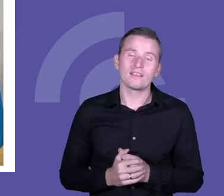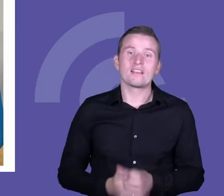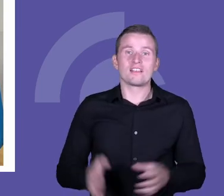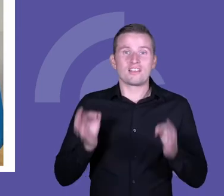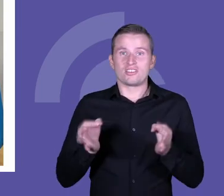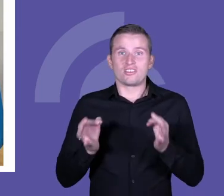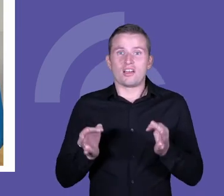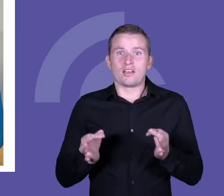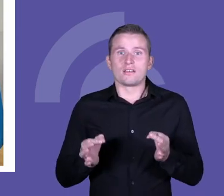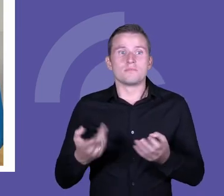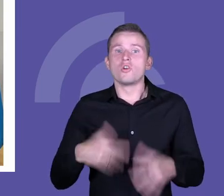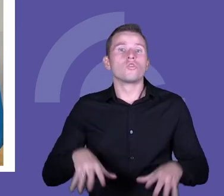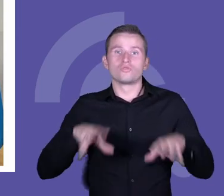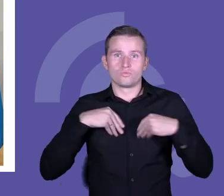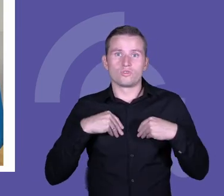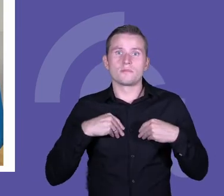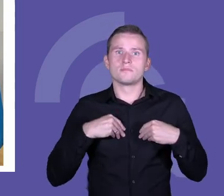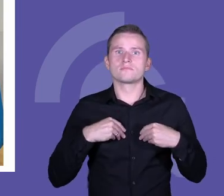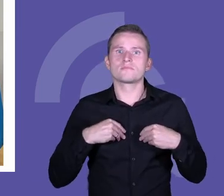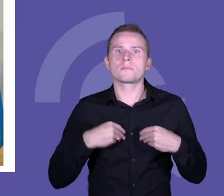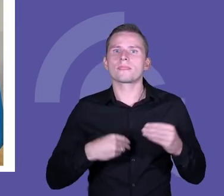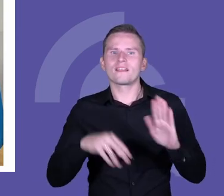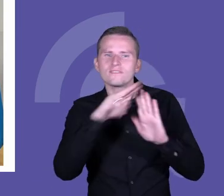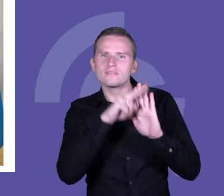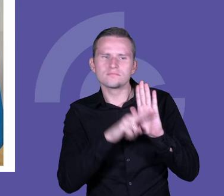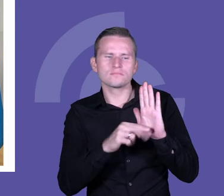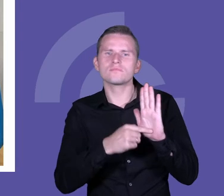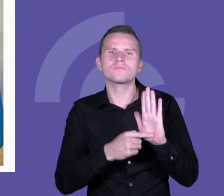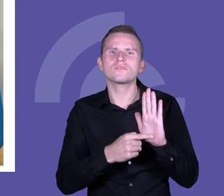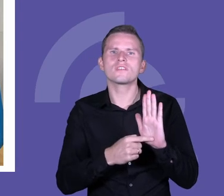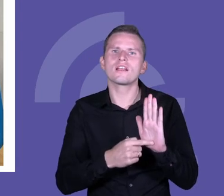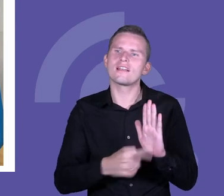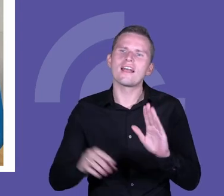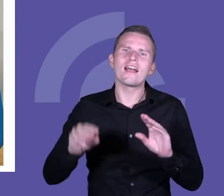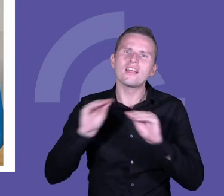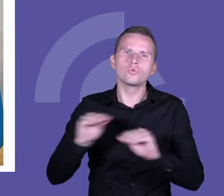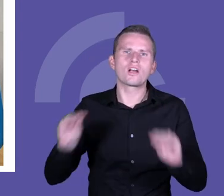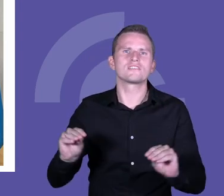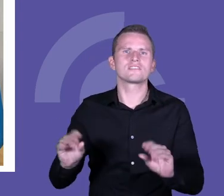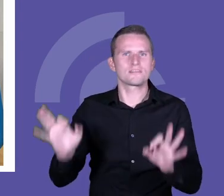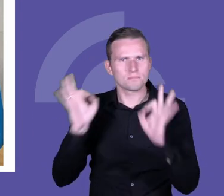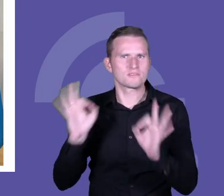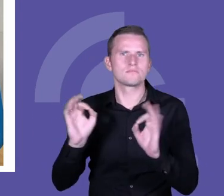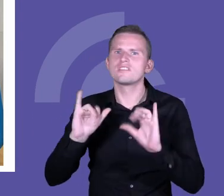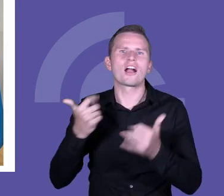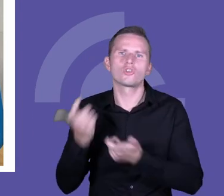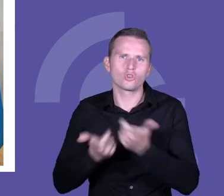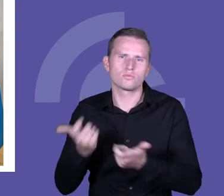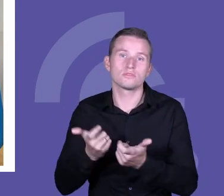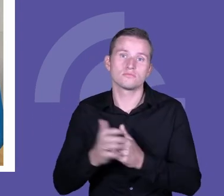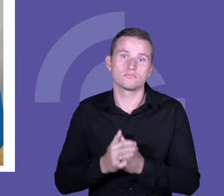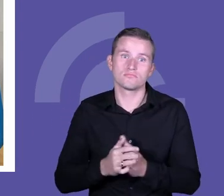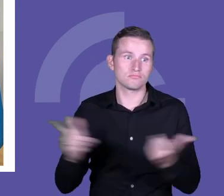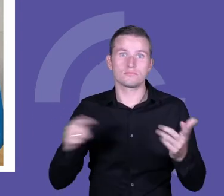dostajemy wskazówki dotyczące tego, na czym polega efektywna edukacja. Ja zawsze śmieję się, że tam nie ma fajerwerków, tam nie ma